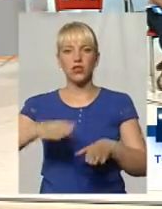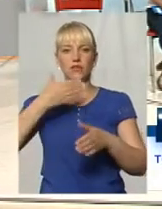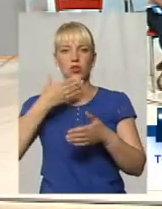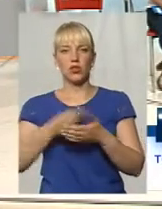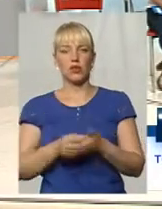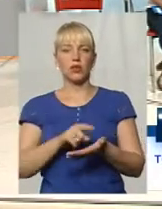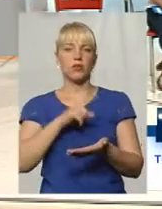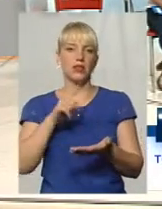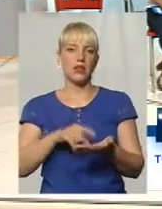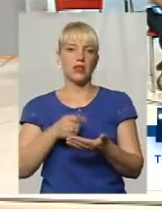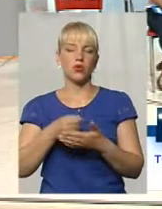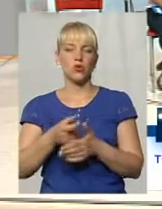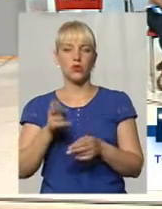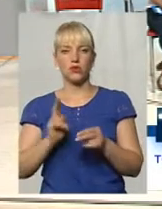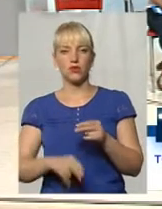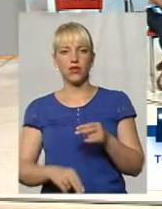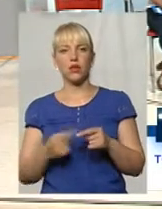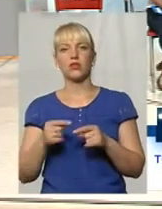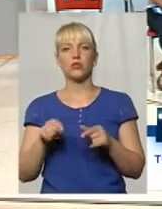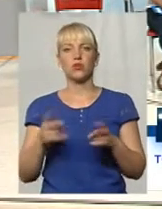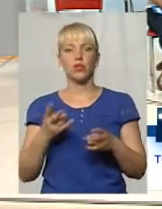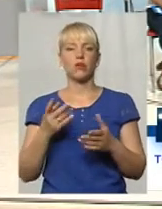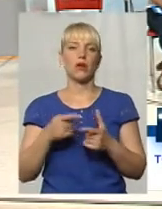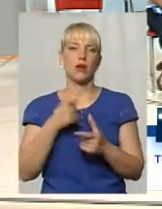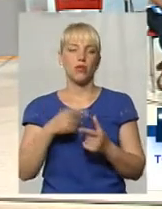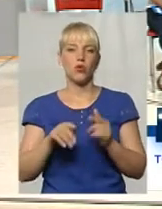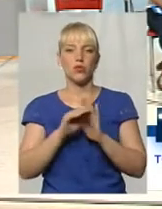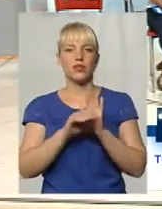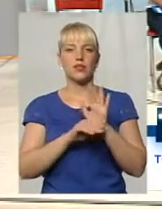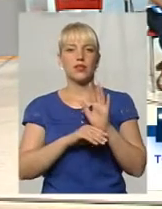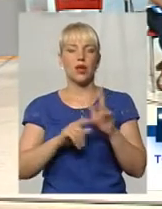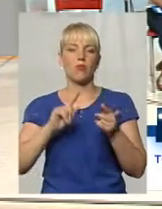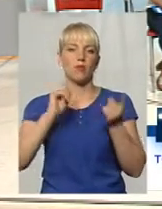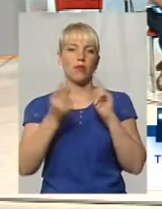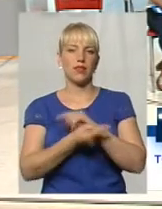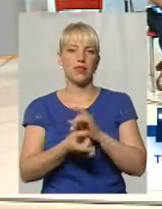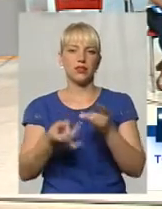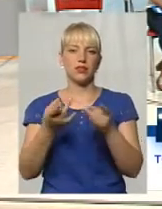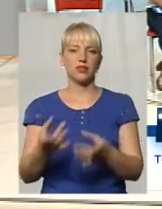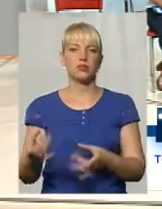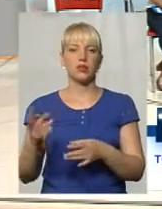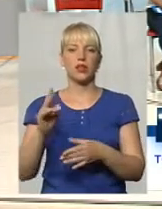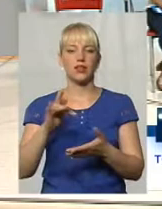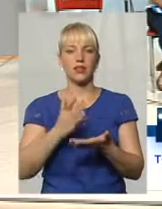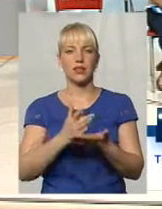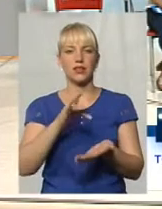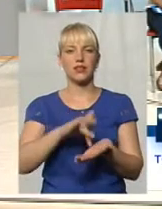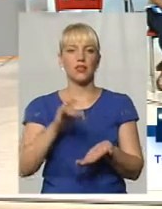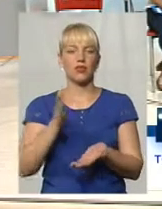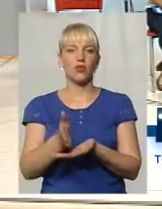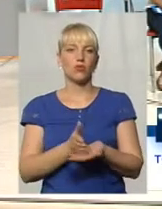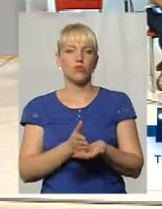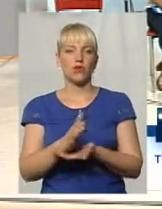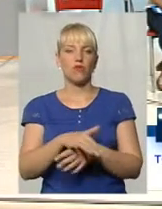свої питання. тут треба ілі систему зміняти спроцювати, як же центри обслуговування, населення.